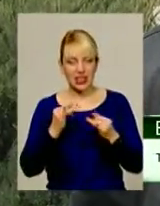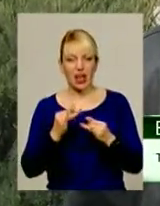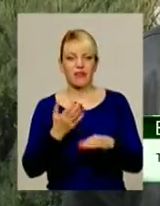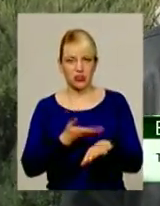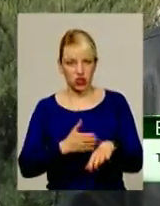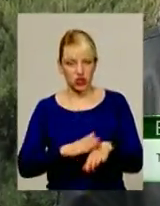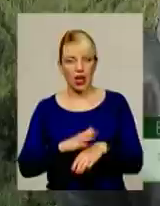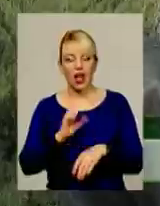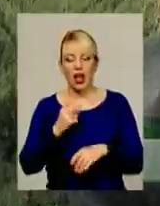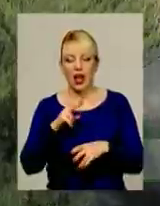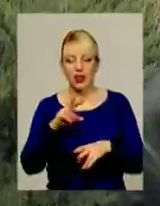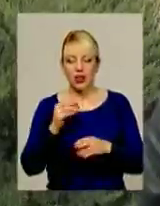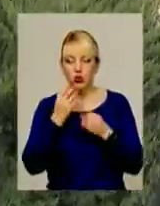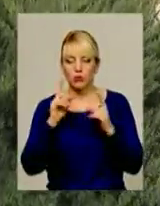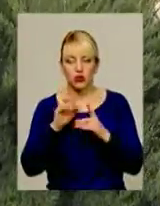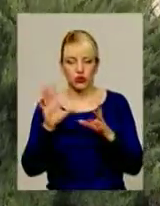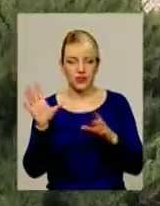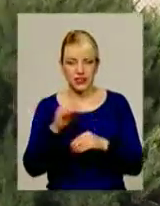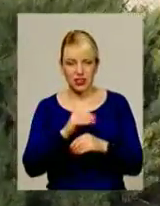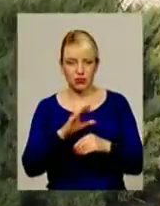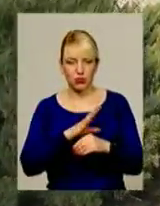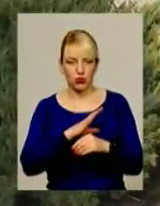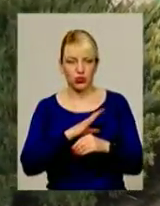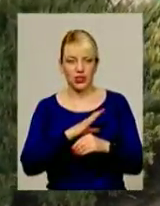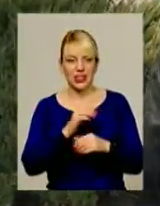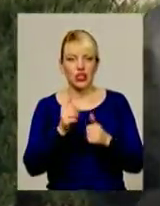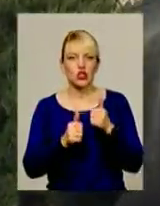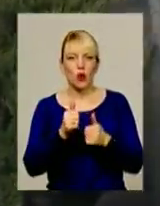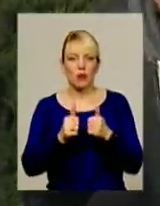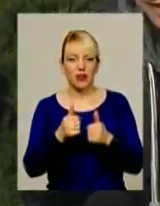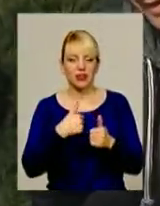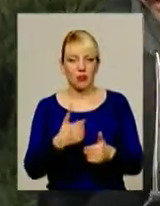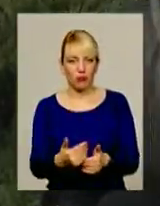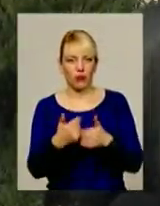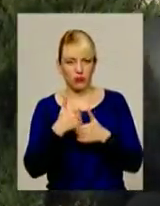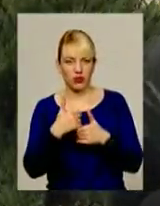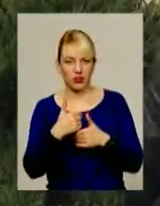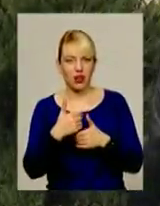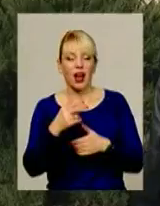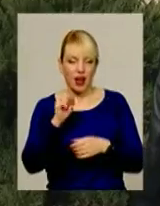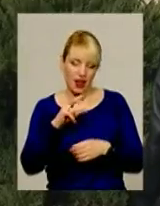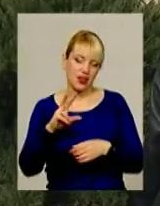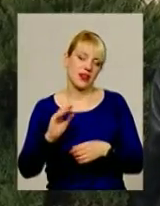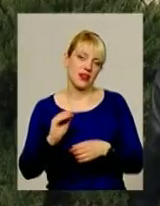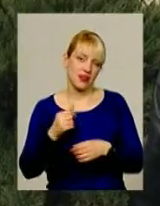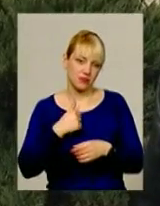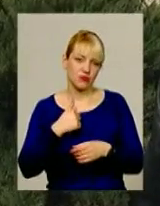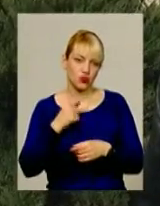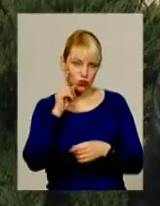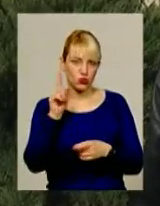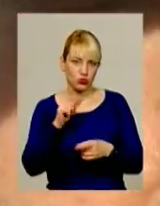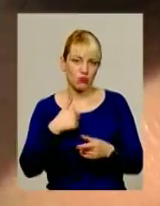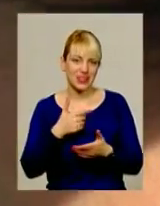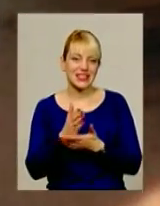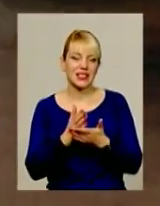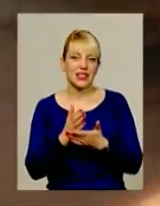удачно склалося, тому що, можна сказати, суперник трошки нам поміг автоголами. Але, в принципі, я думаю, ми заслужили цю